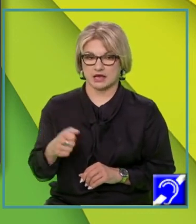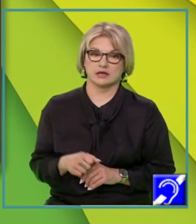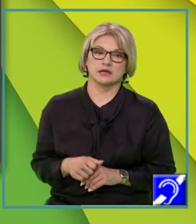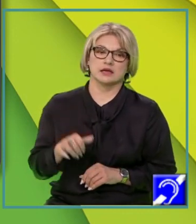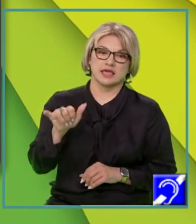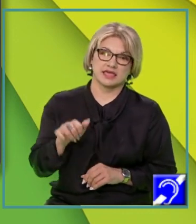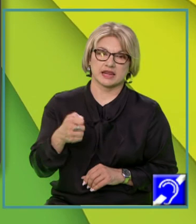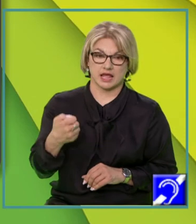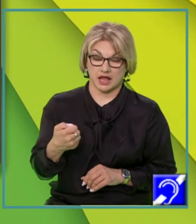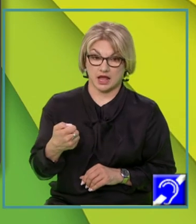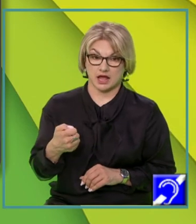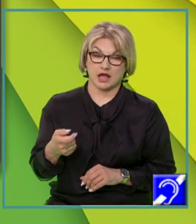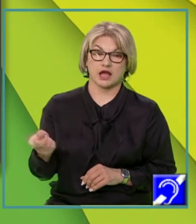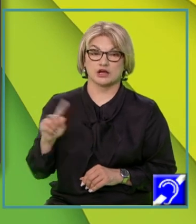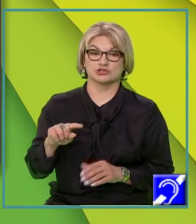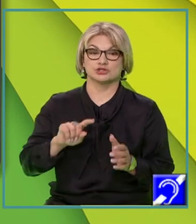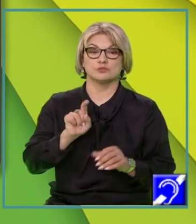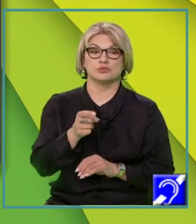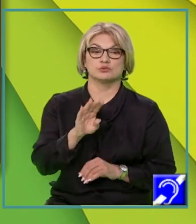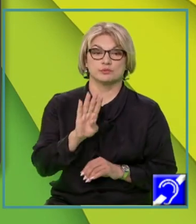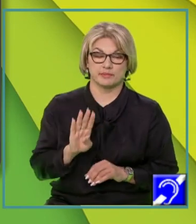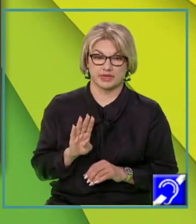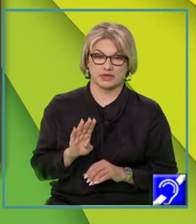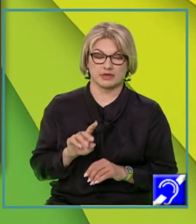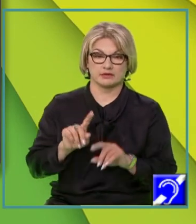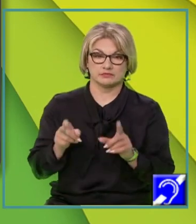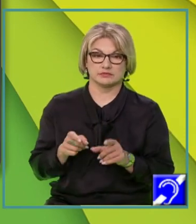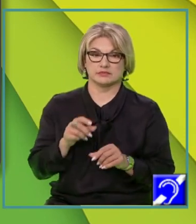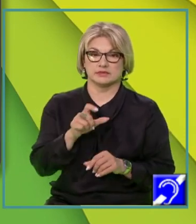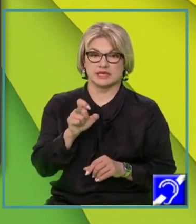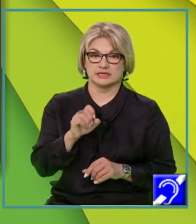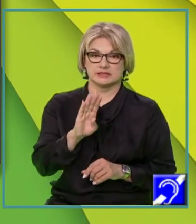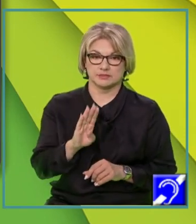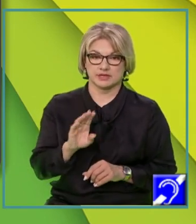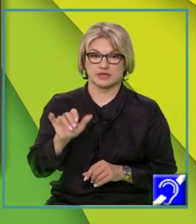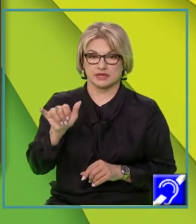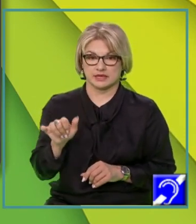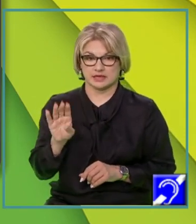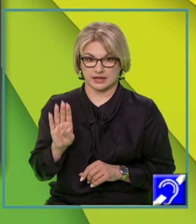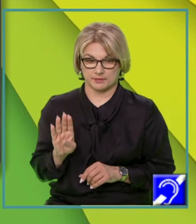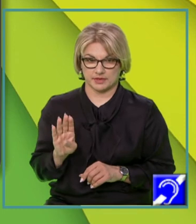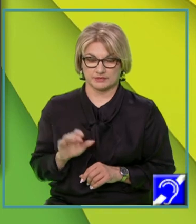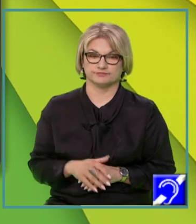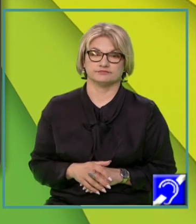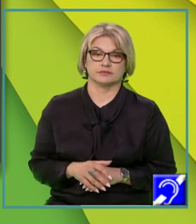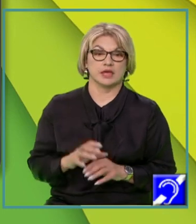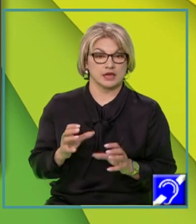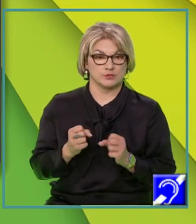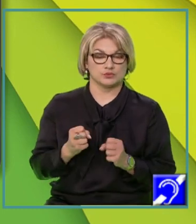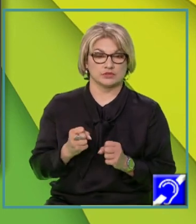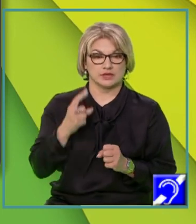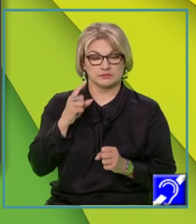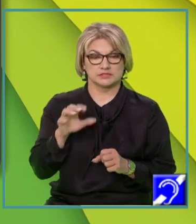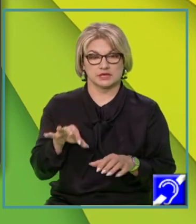și punctul B de coordonate X, B, Y, B. Putem să le luăm